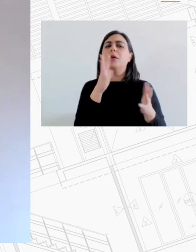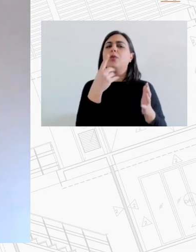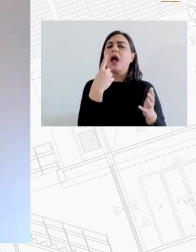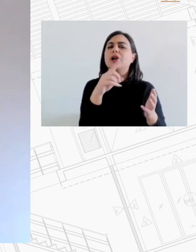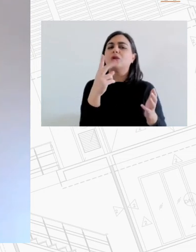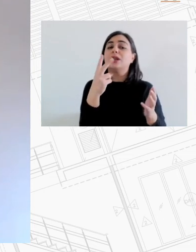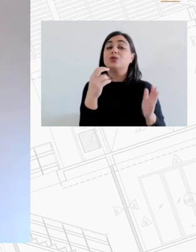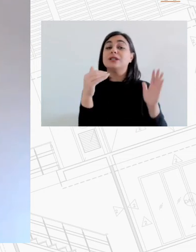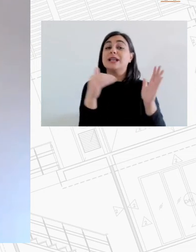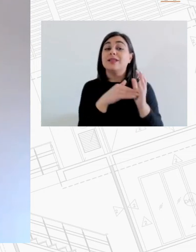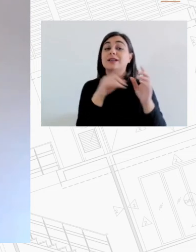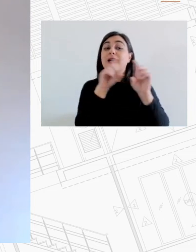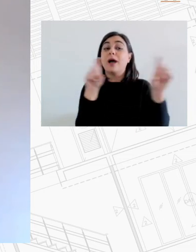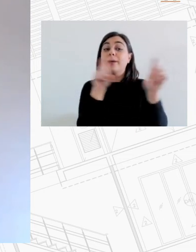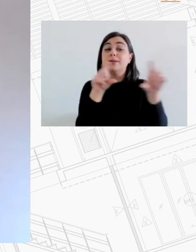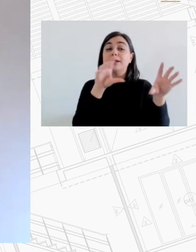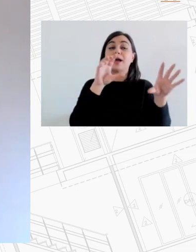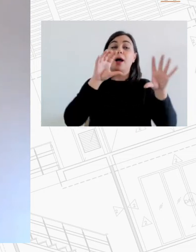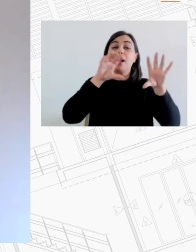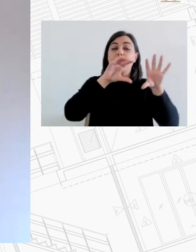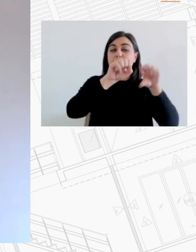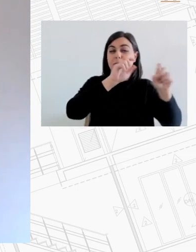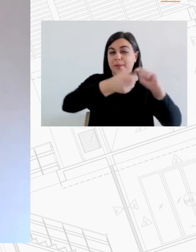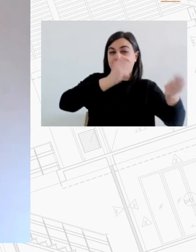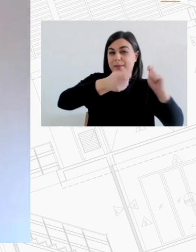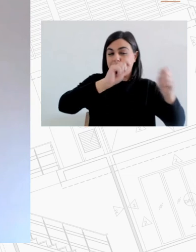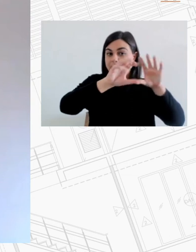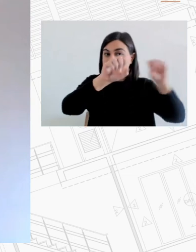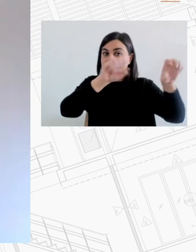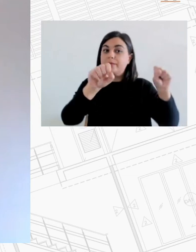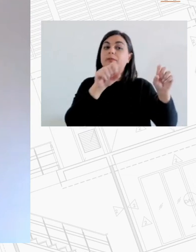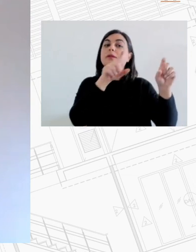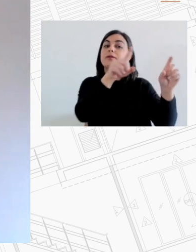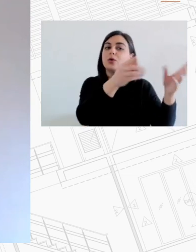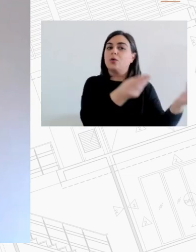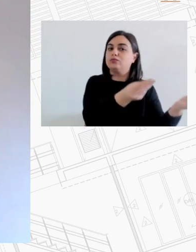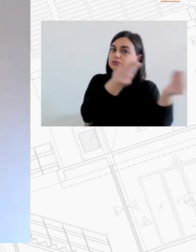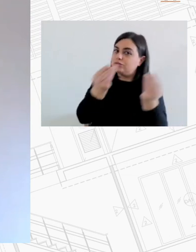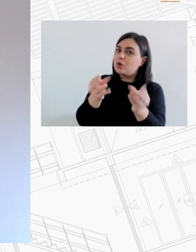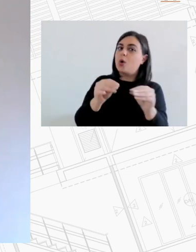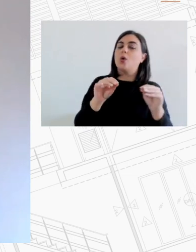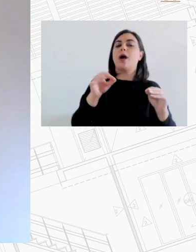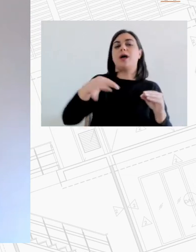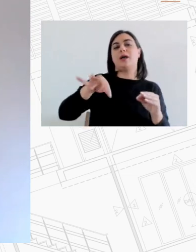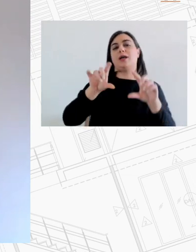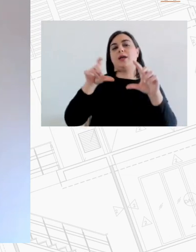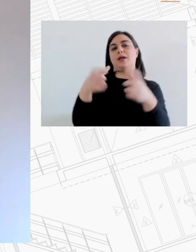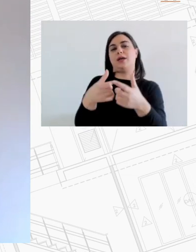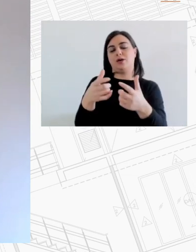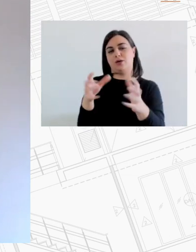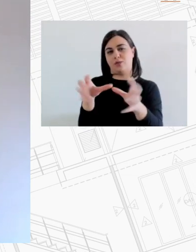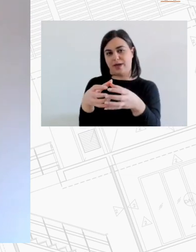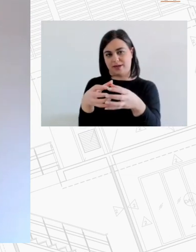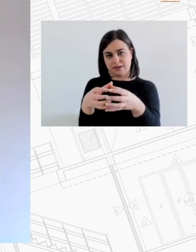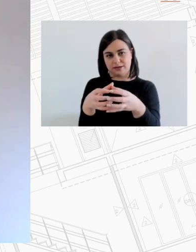διαμερισμότα και για να διατεθούν σε ανθρώπους που ανήκουν σε ευάλωτες κοινωνικά ομάδες κύριε Γουδή κάνατε μια ανοίξη σε